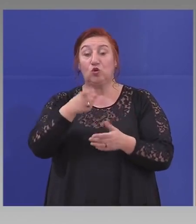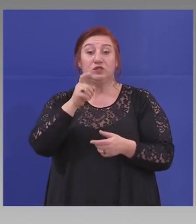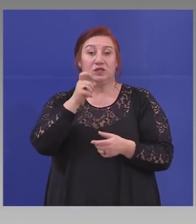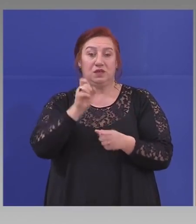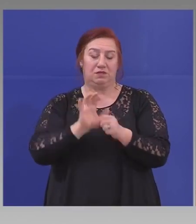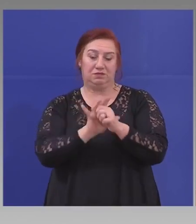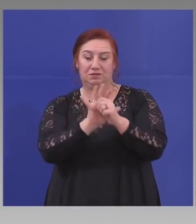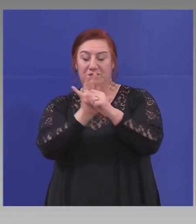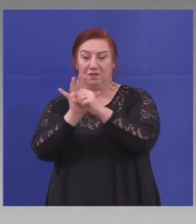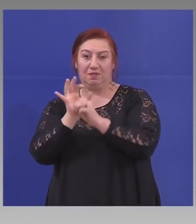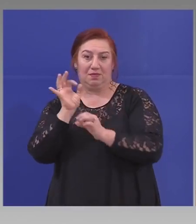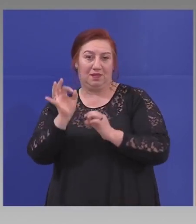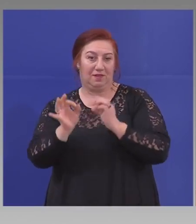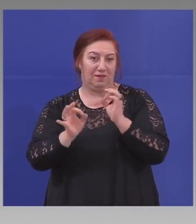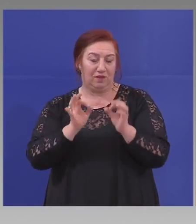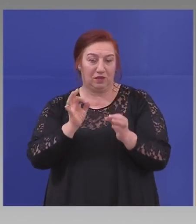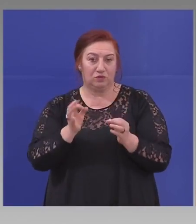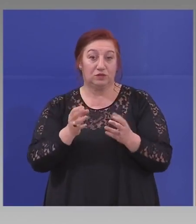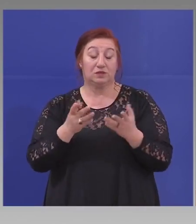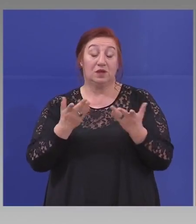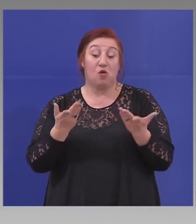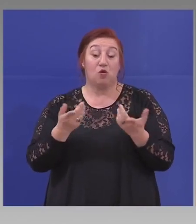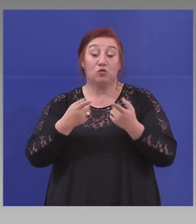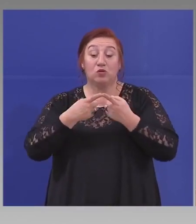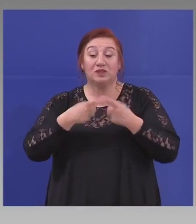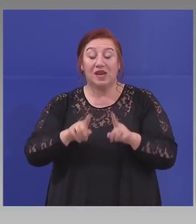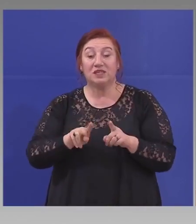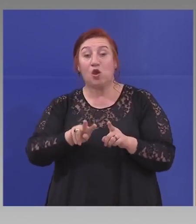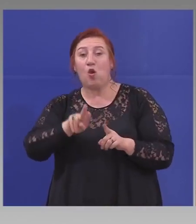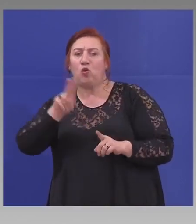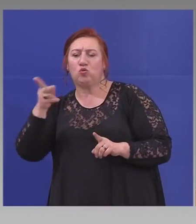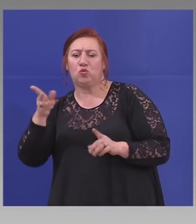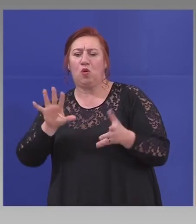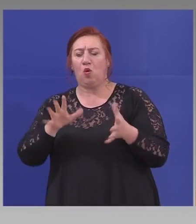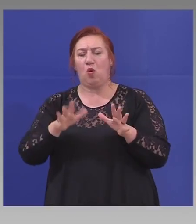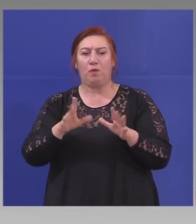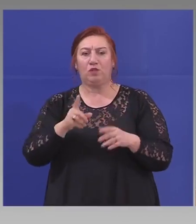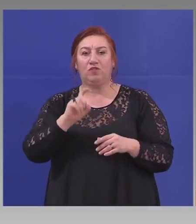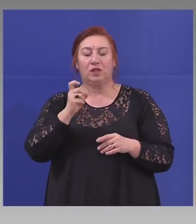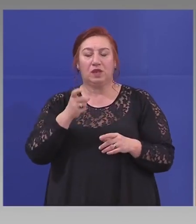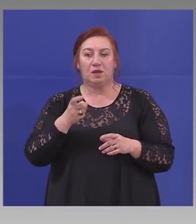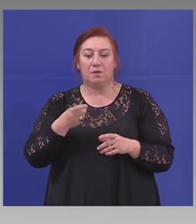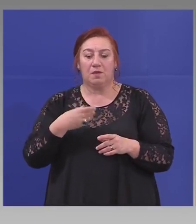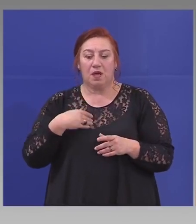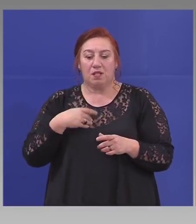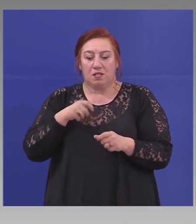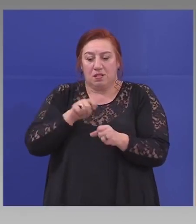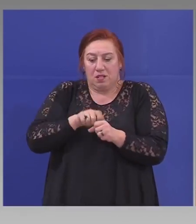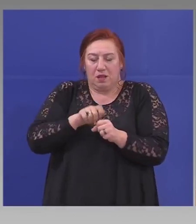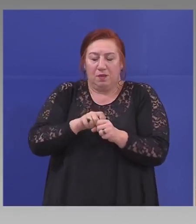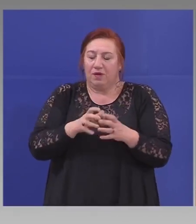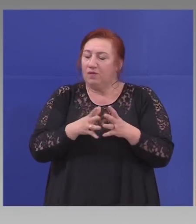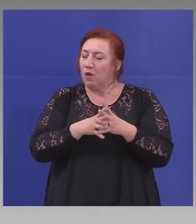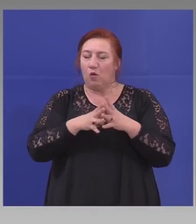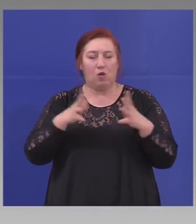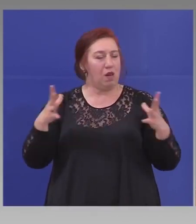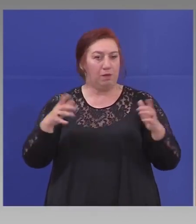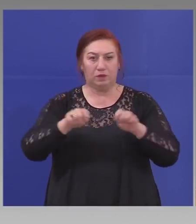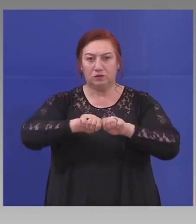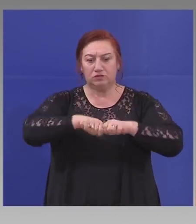който обаче за разлика от всеки друг грип ни нанесе страховити щети